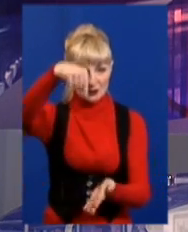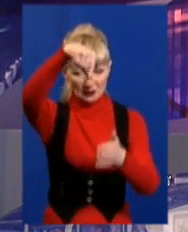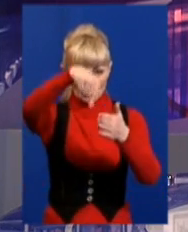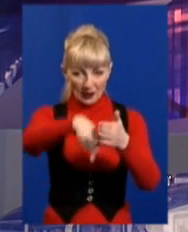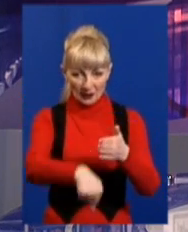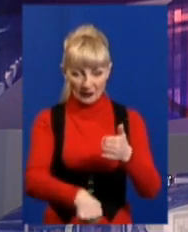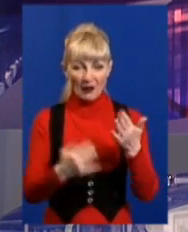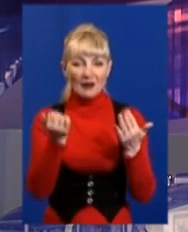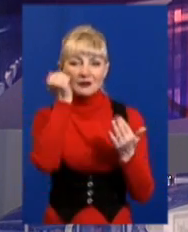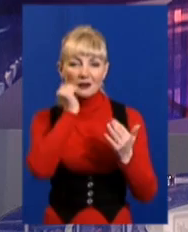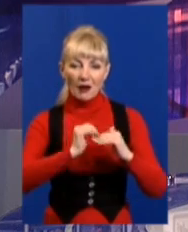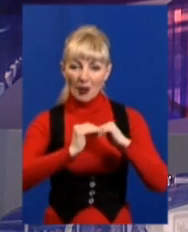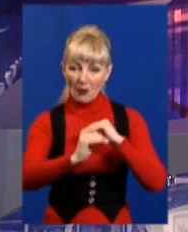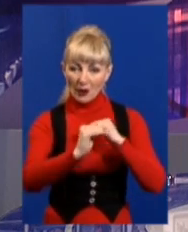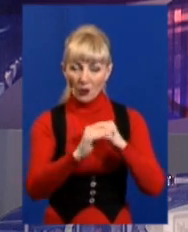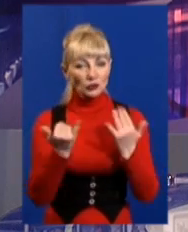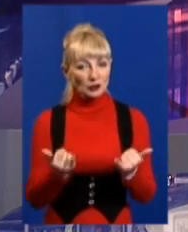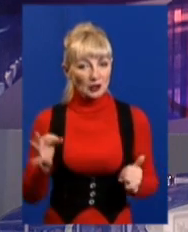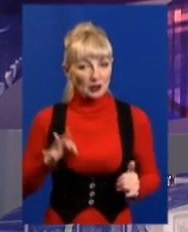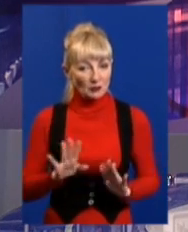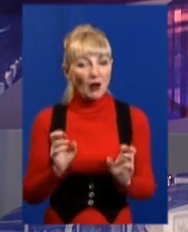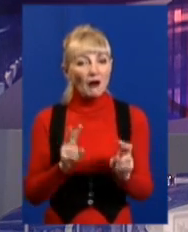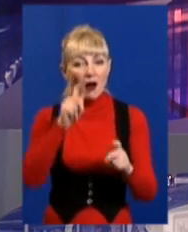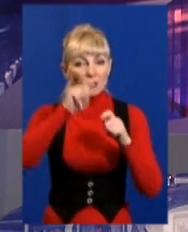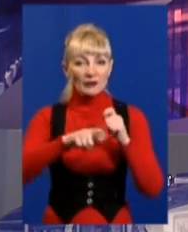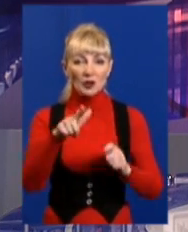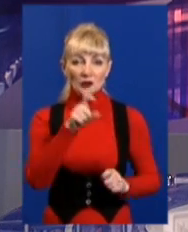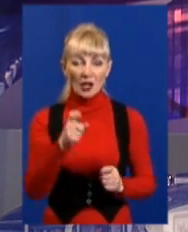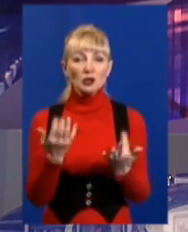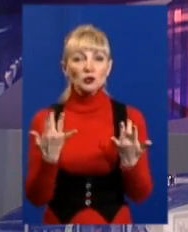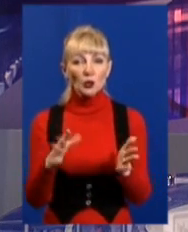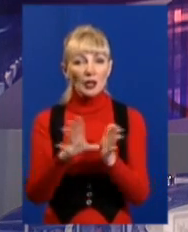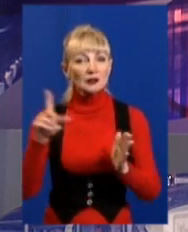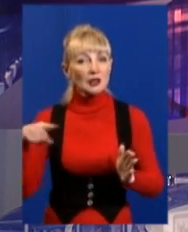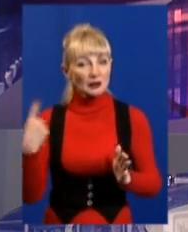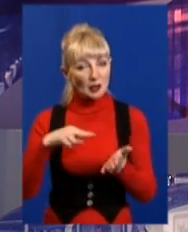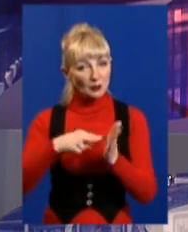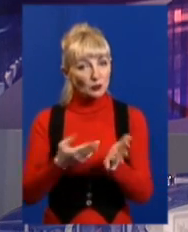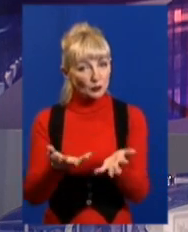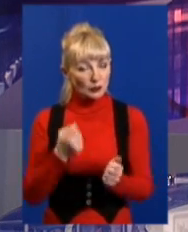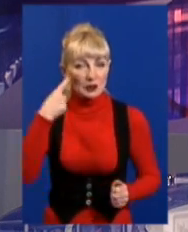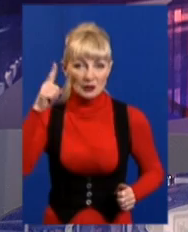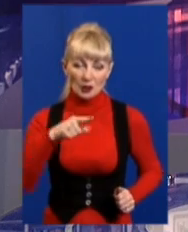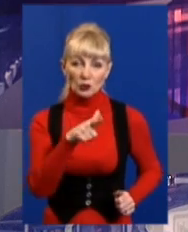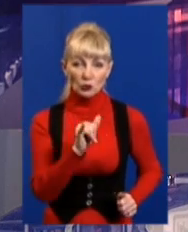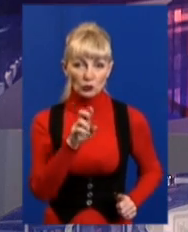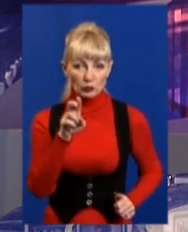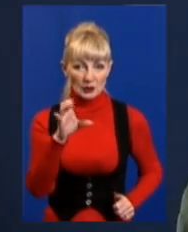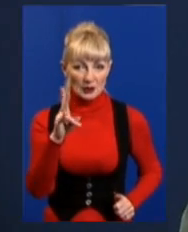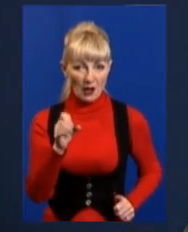полігоні, він нині не використовується. Як перевіряють газ та скільки електроенергії планують отримати, розкаже Юлія Губська.